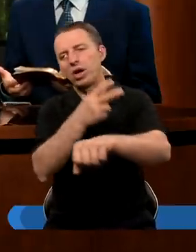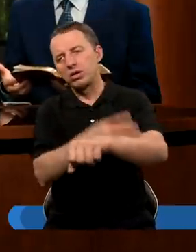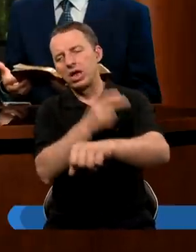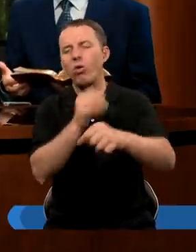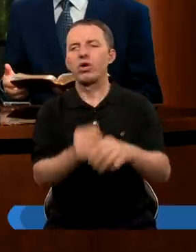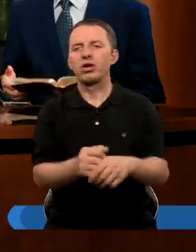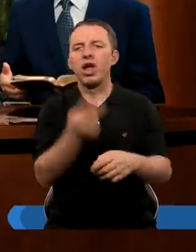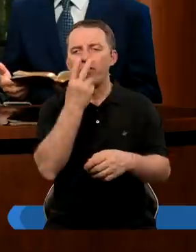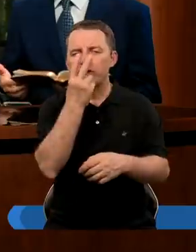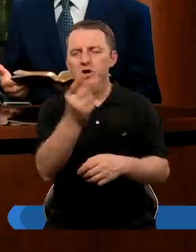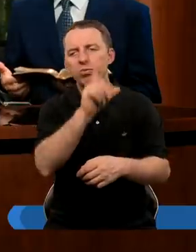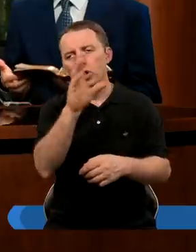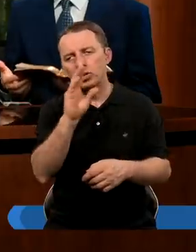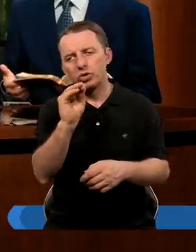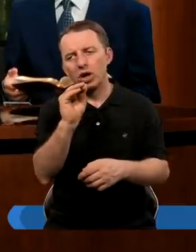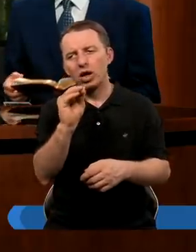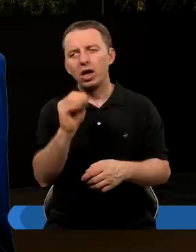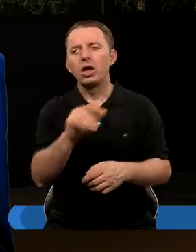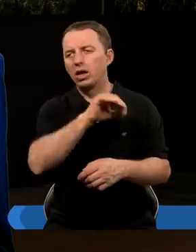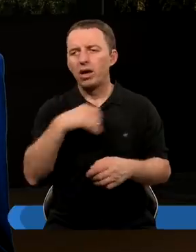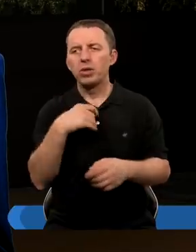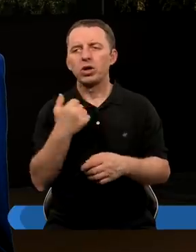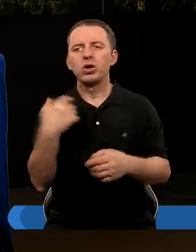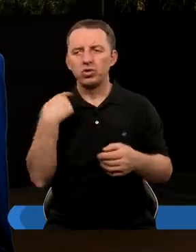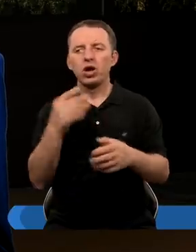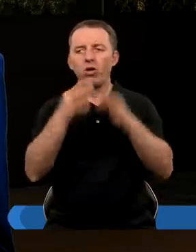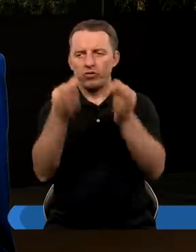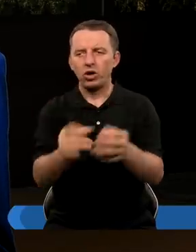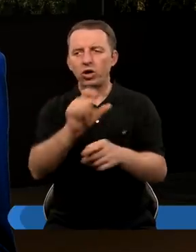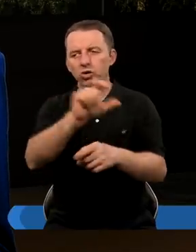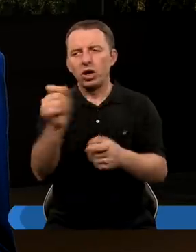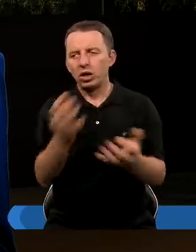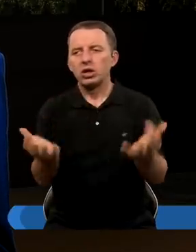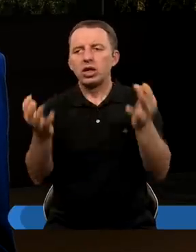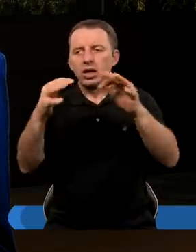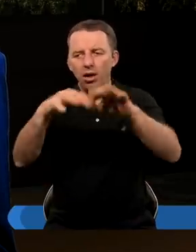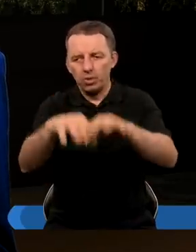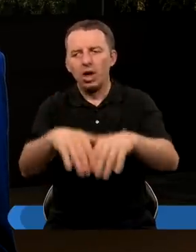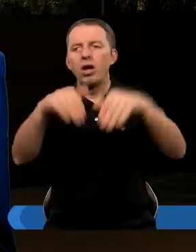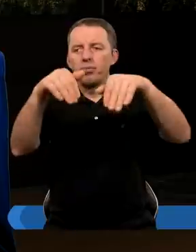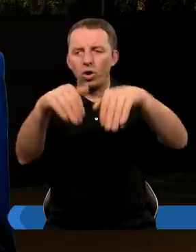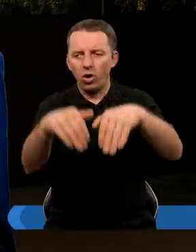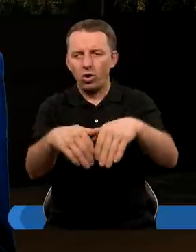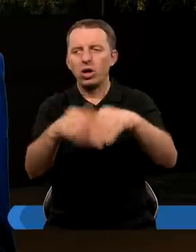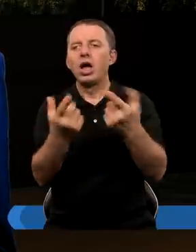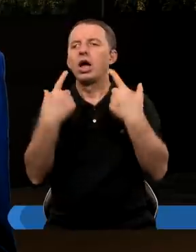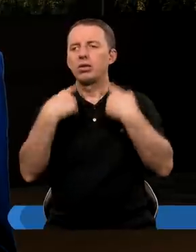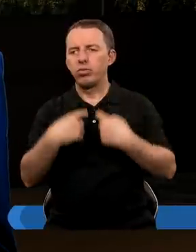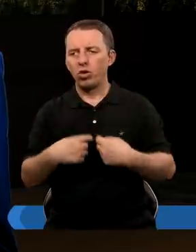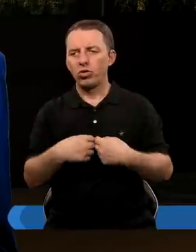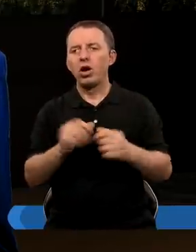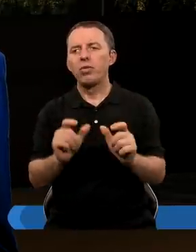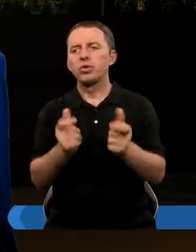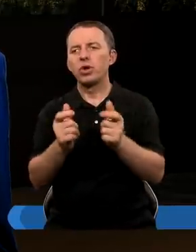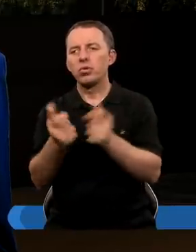urzędników. Także widzimy, że sama śmietanka, można by powiedzieć, ówczesnego czasu się zebrała. Także możemy się spodziewać,